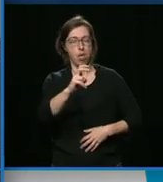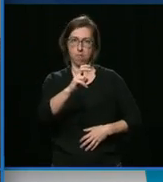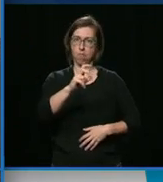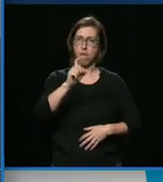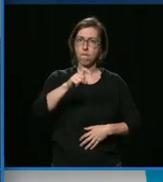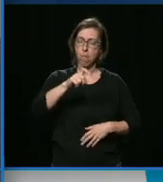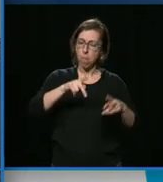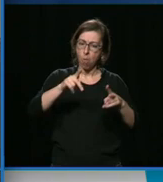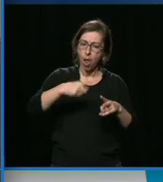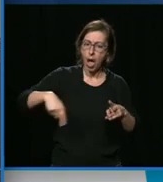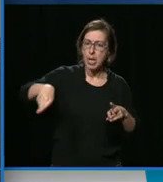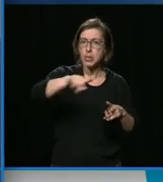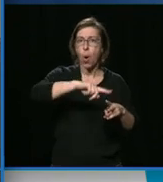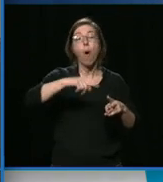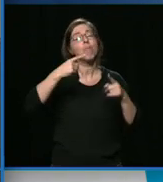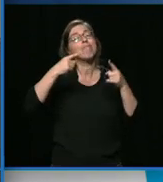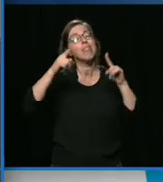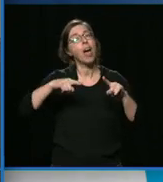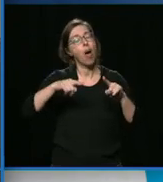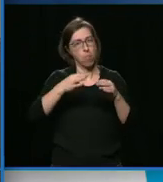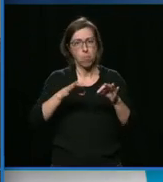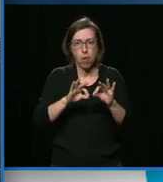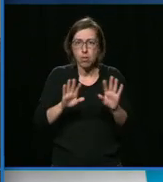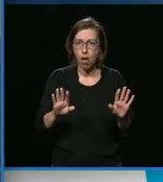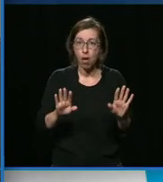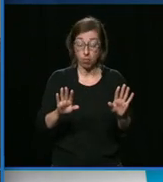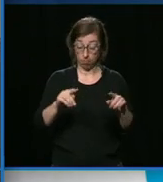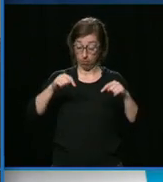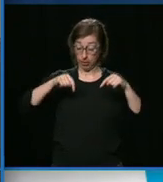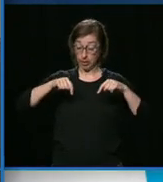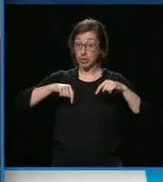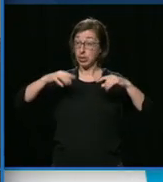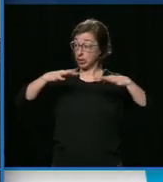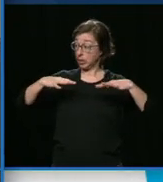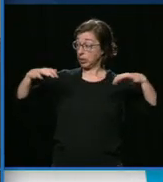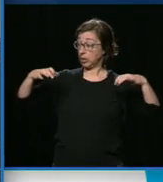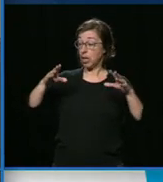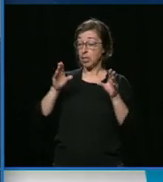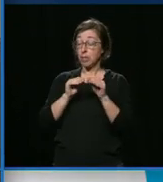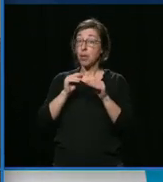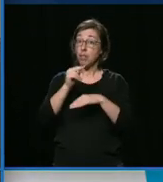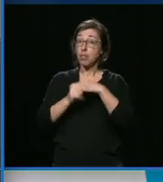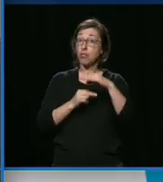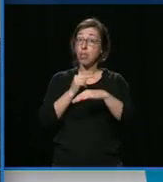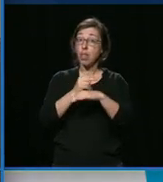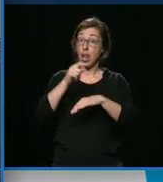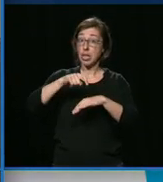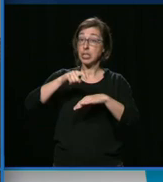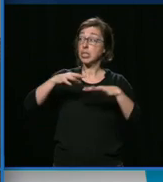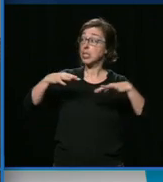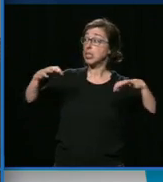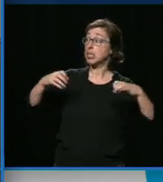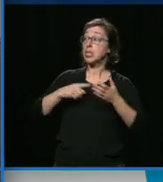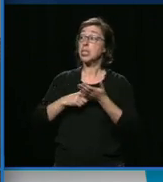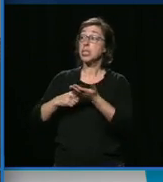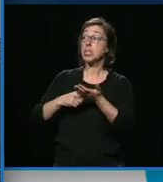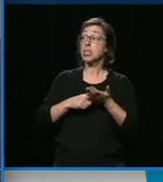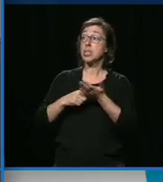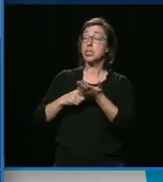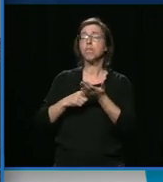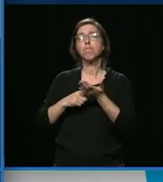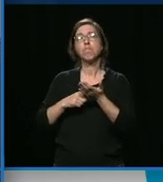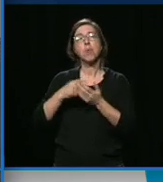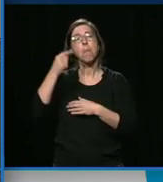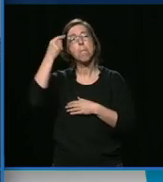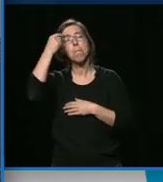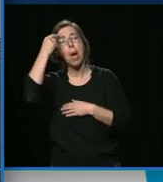À un moment donné, là, quand on est ici à l'Assemblée nationale, on n'est pas ici pour défendre des lobbies. On n'est pas